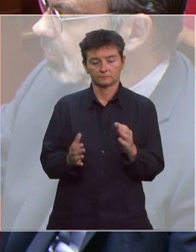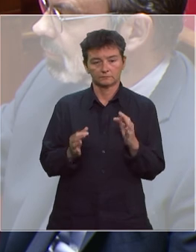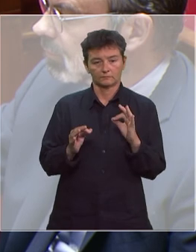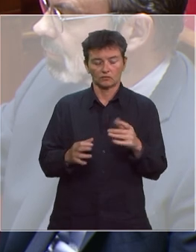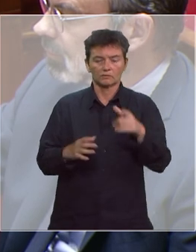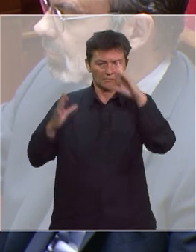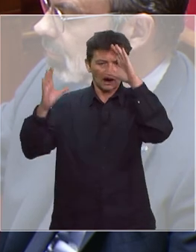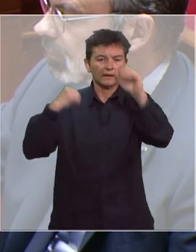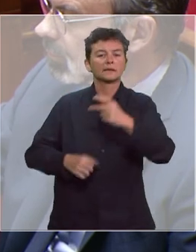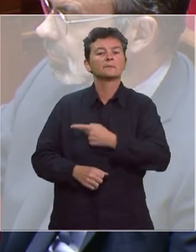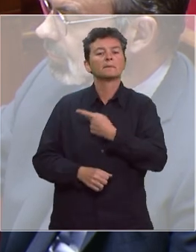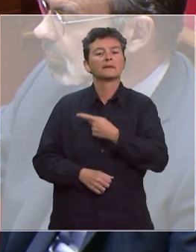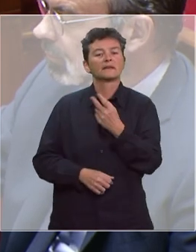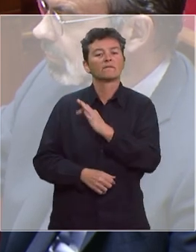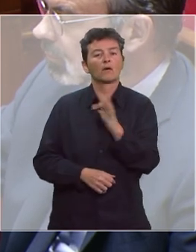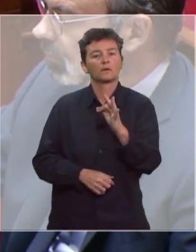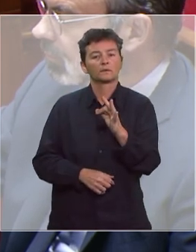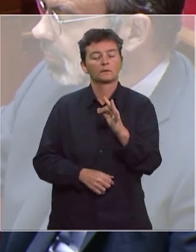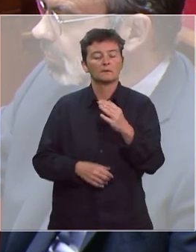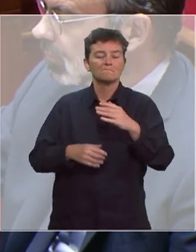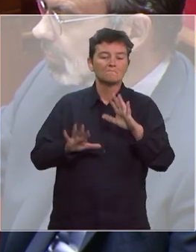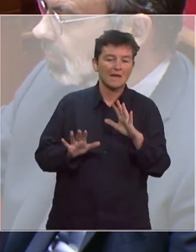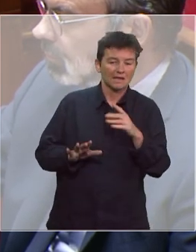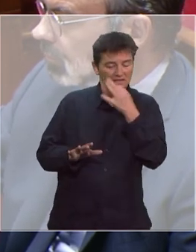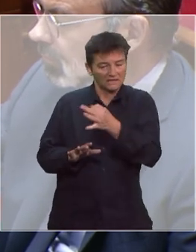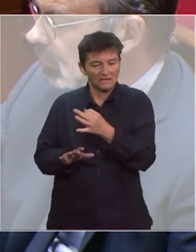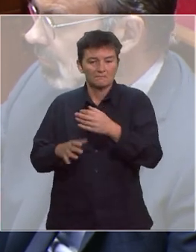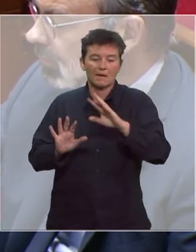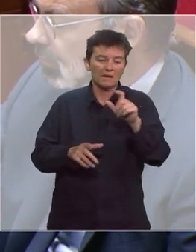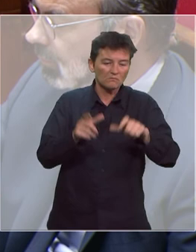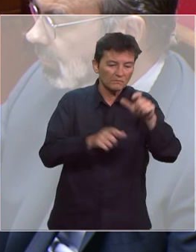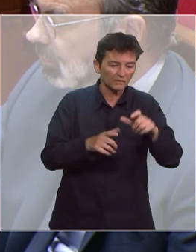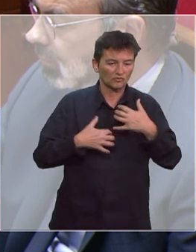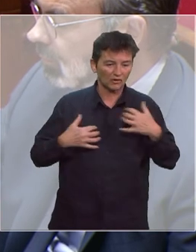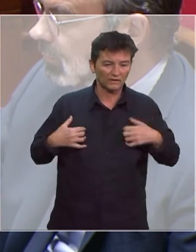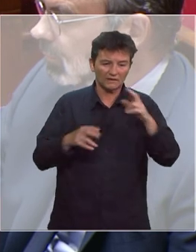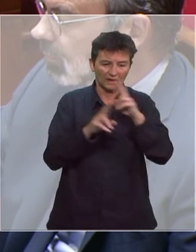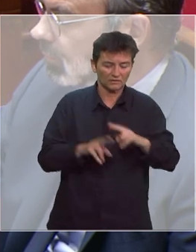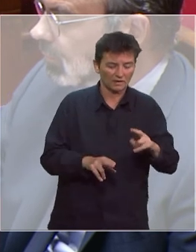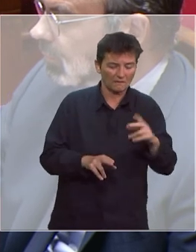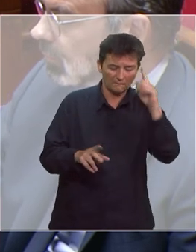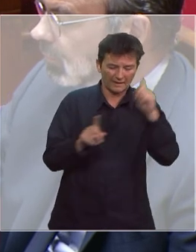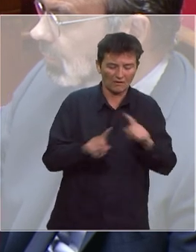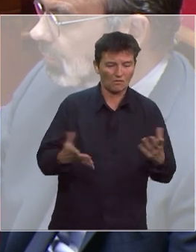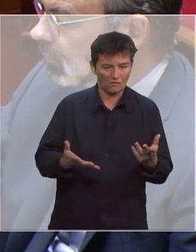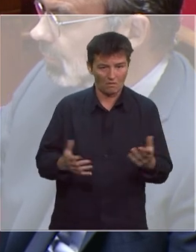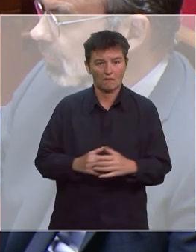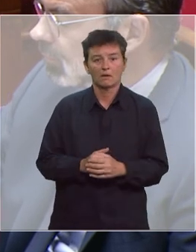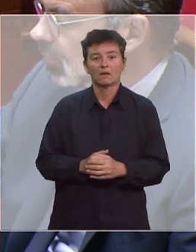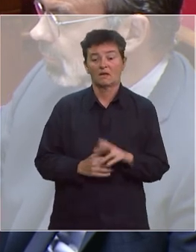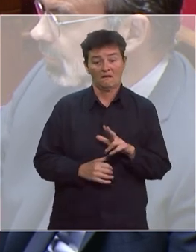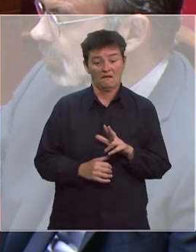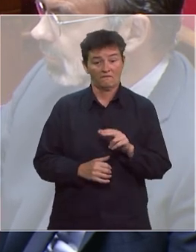dit, par l'Académie de médecine en France, mais qui est encore contestée par de nombreux organismes scientifiques internationaux, qui est la question de savoir si, à terme, il faudra